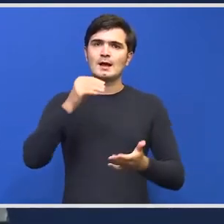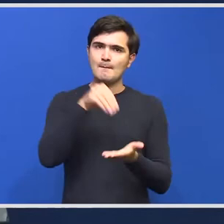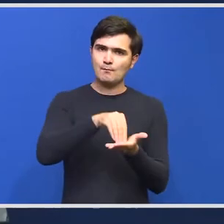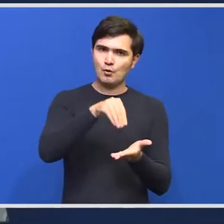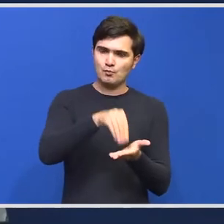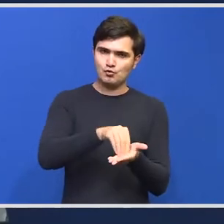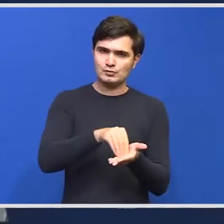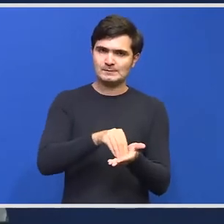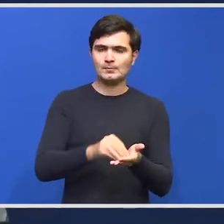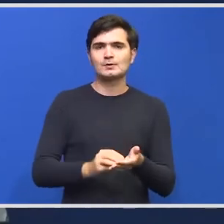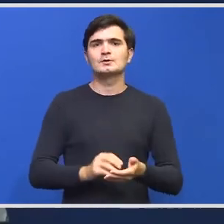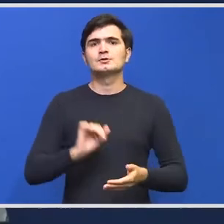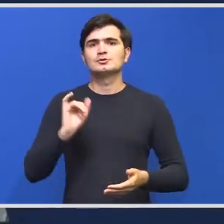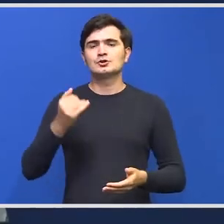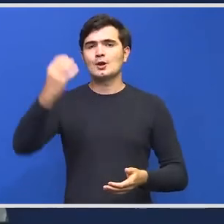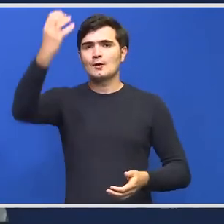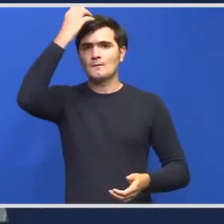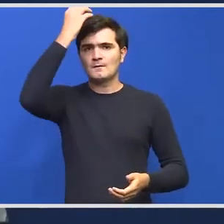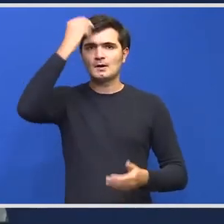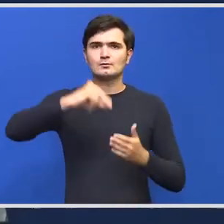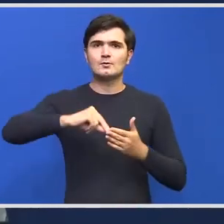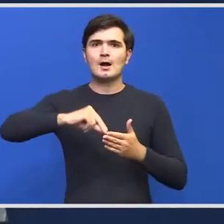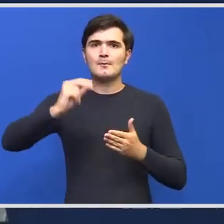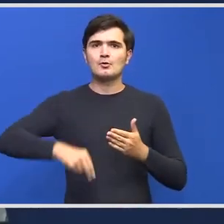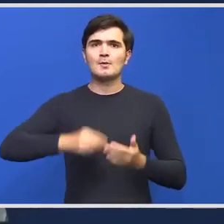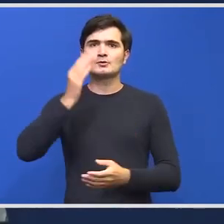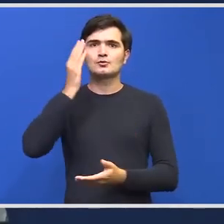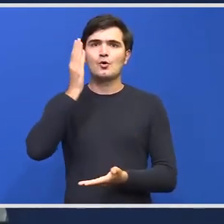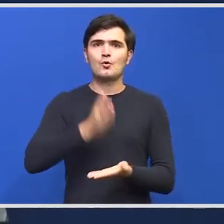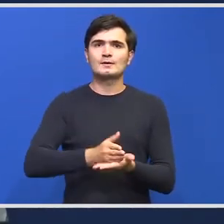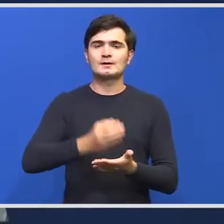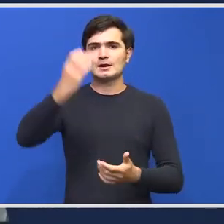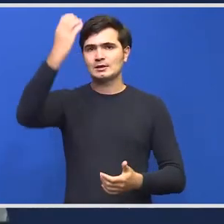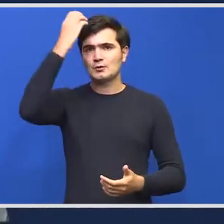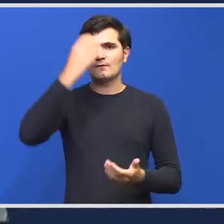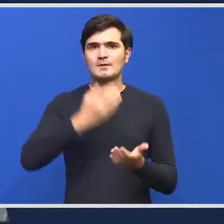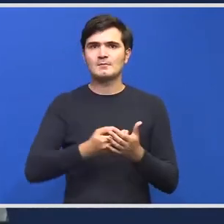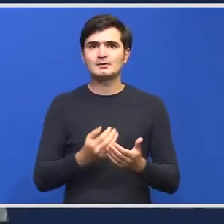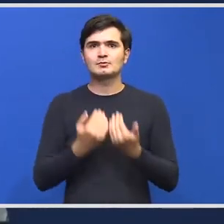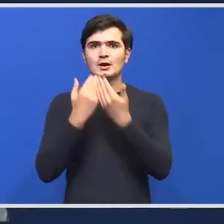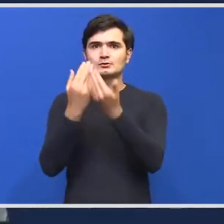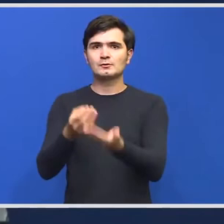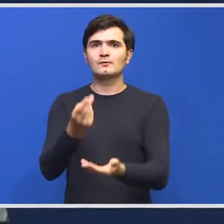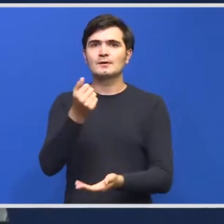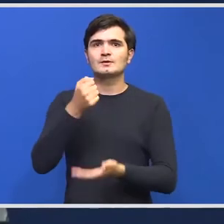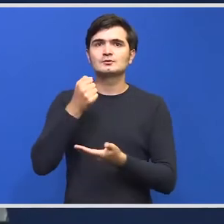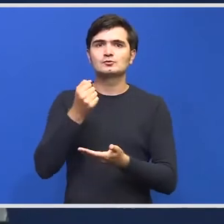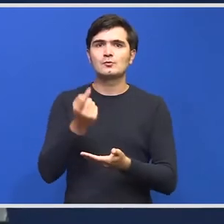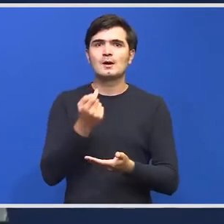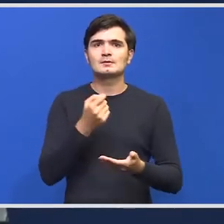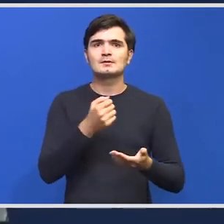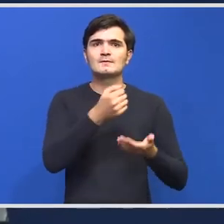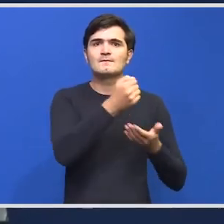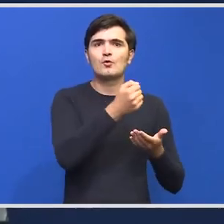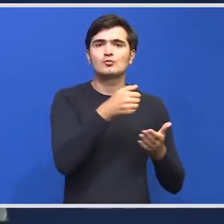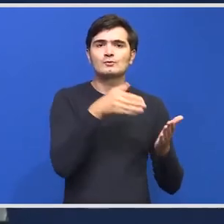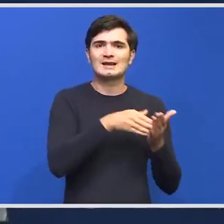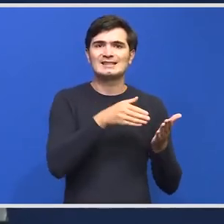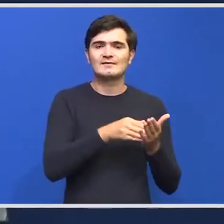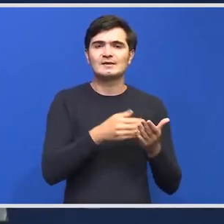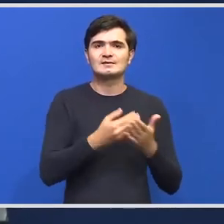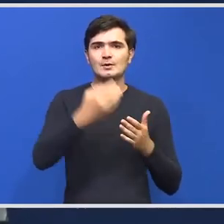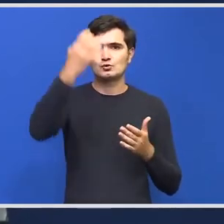Administrației. Guvernul a aprobat o trăie de guvern pentru alocarea unei sume din fondul de intervenție la